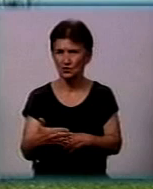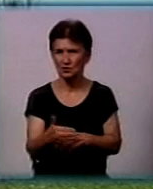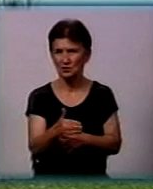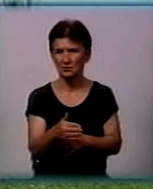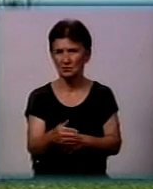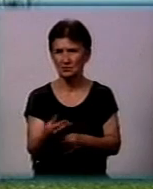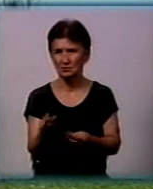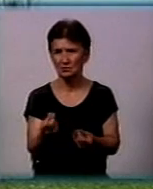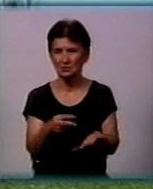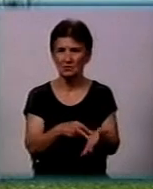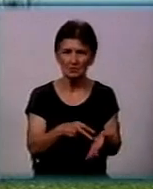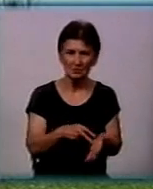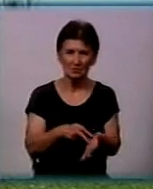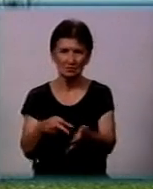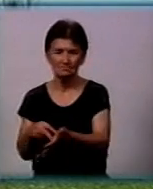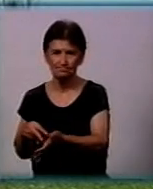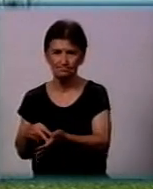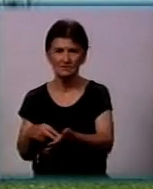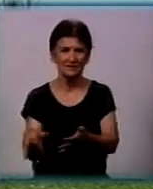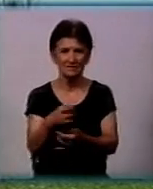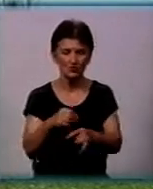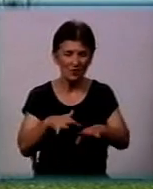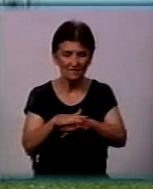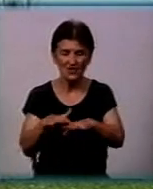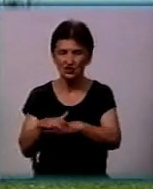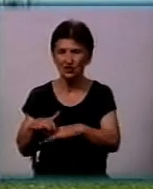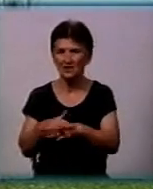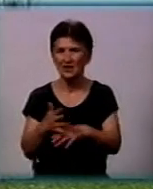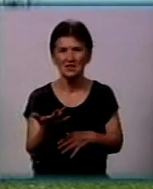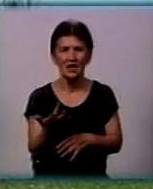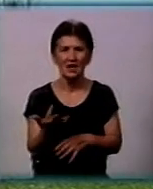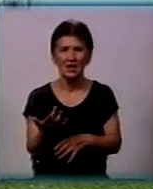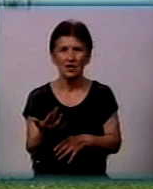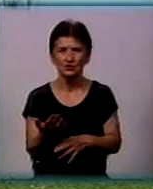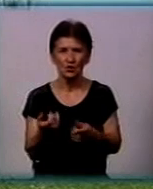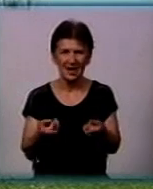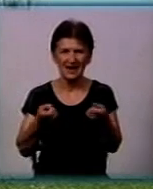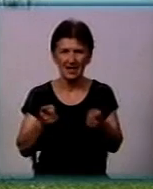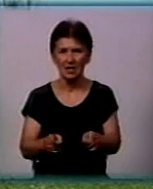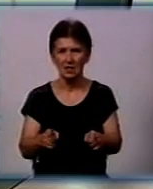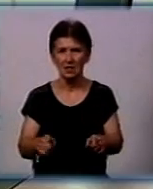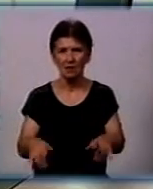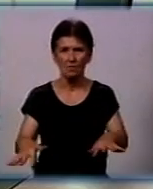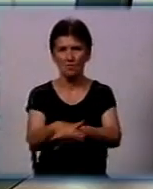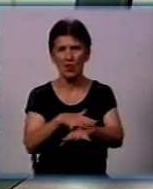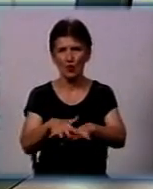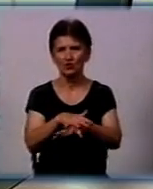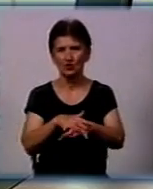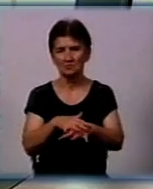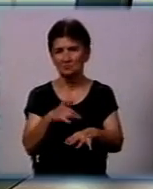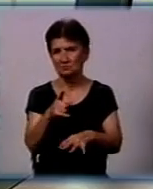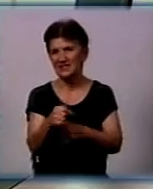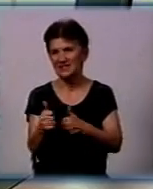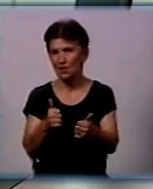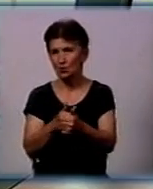от судак, там, скільки такий день. І воно висчитується, скільки її на загальної площі погибло. Заступник начальника